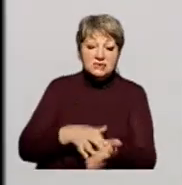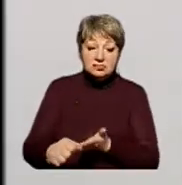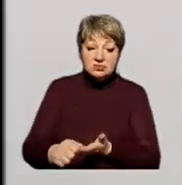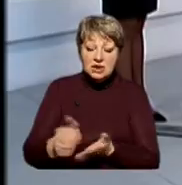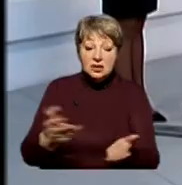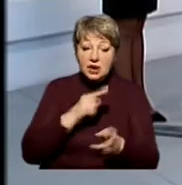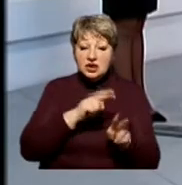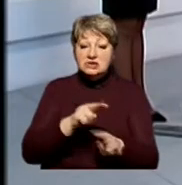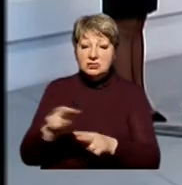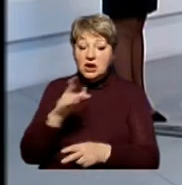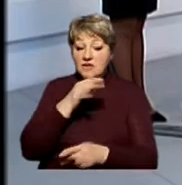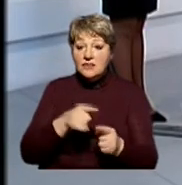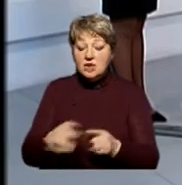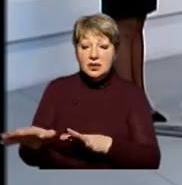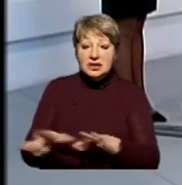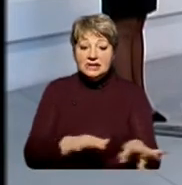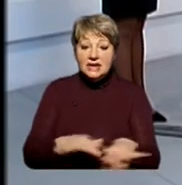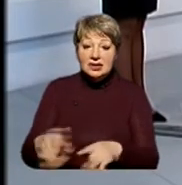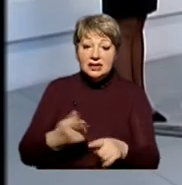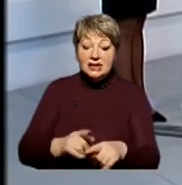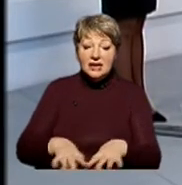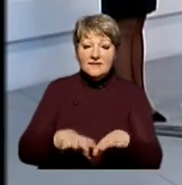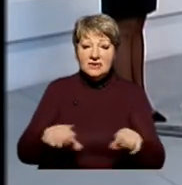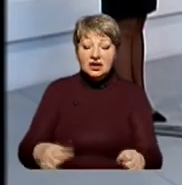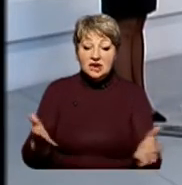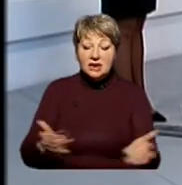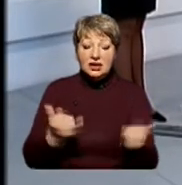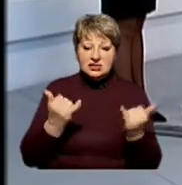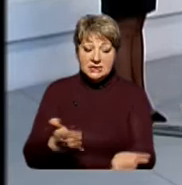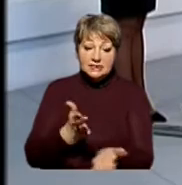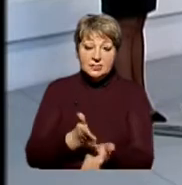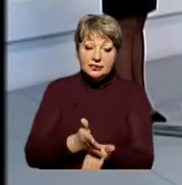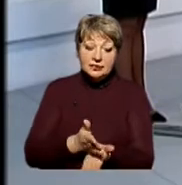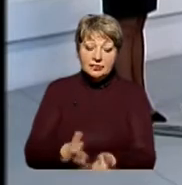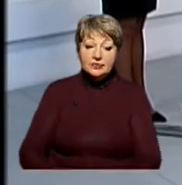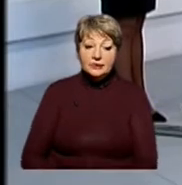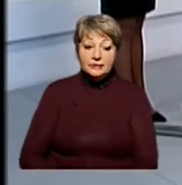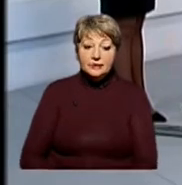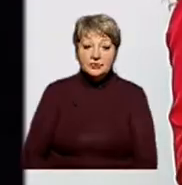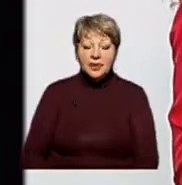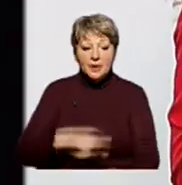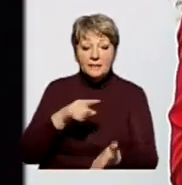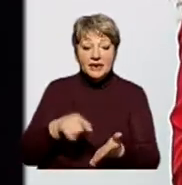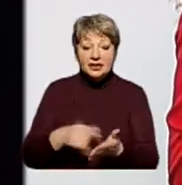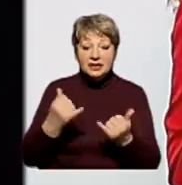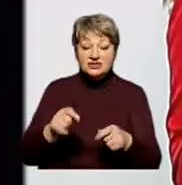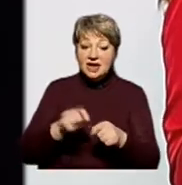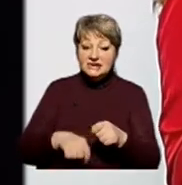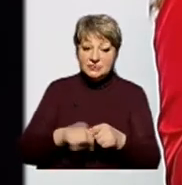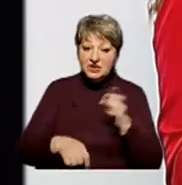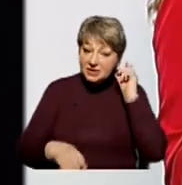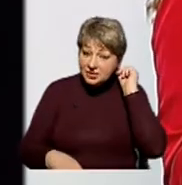який спостерігається під час діяльності цієї влади, яка зараз присутня в Україні. На черзі в нас питання від експерта.